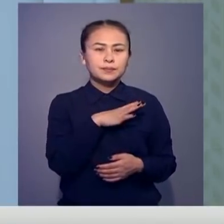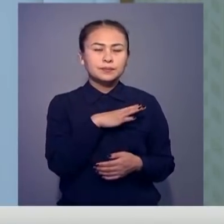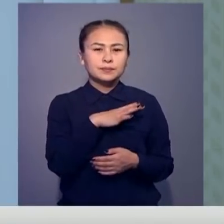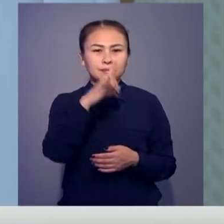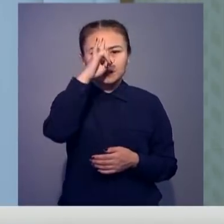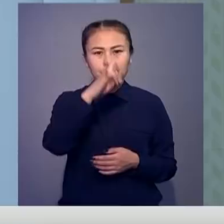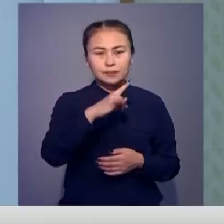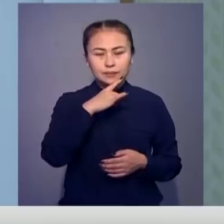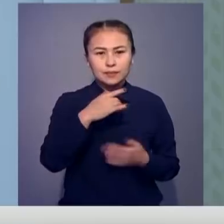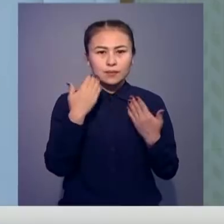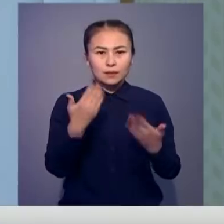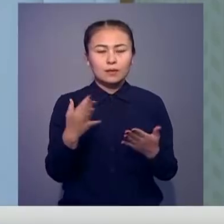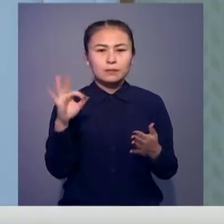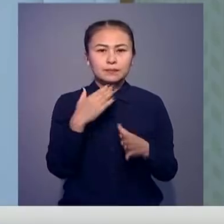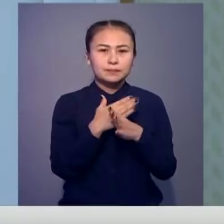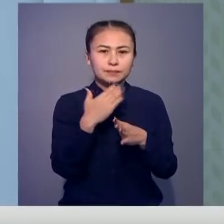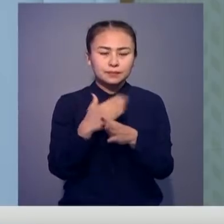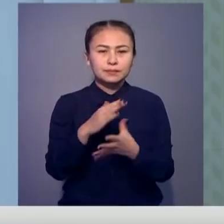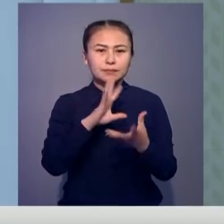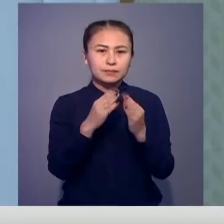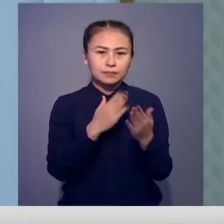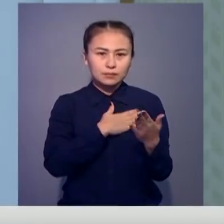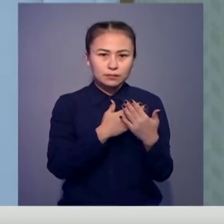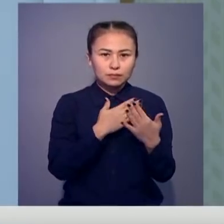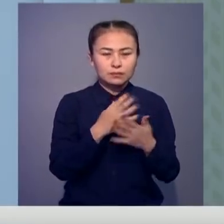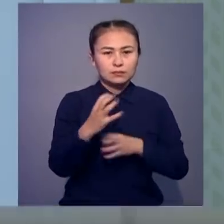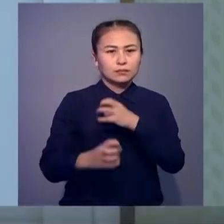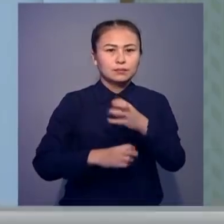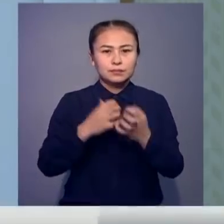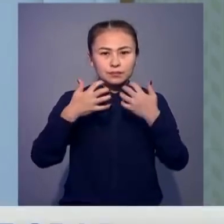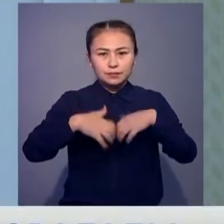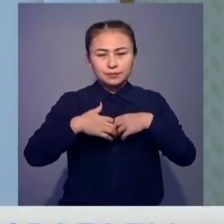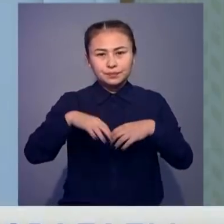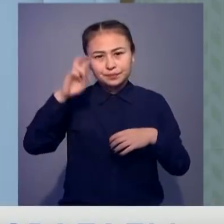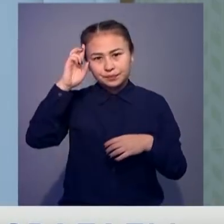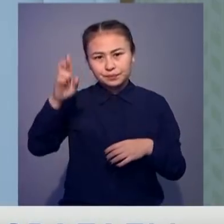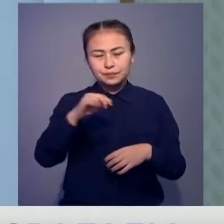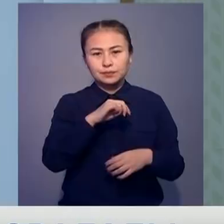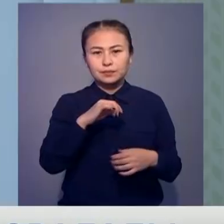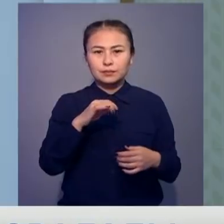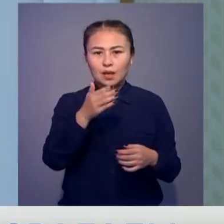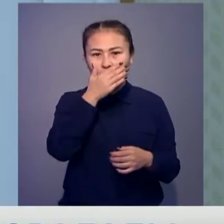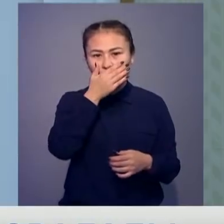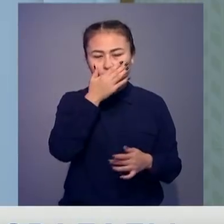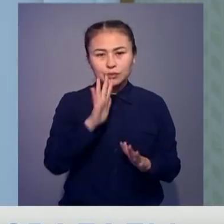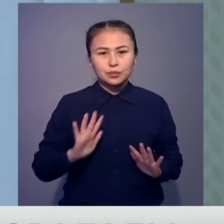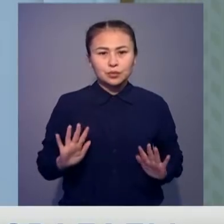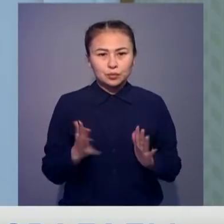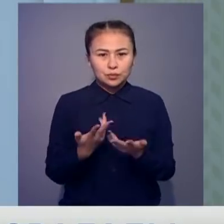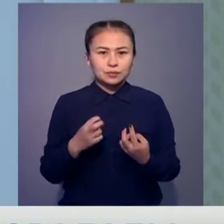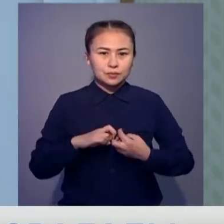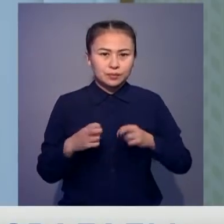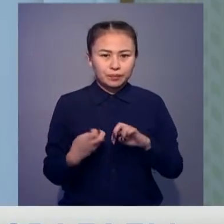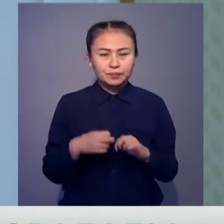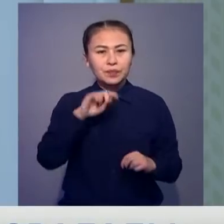Қазақстан осында гуманитарлық акцияларды жүргізіп жатқан әлемдегі санаулы мемлекеттердің бірі. Ал Ауғанстандағы саяси жағдаймен